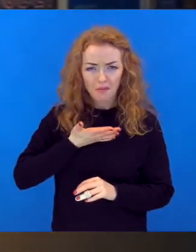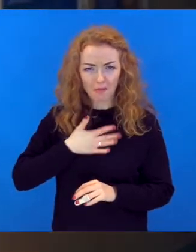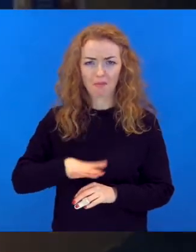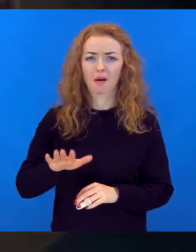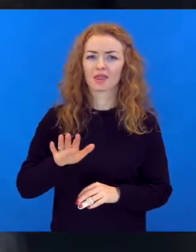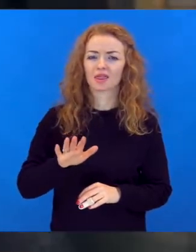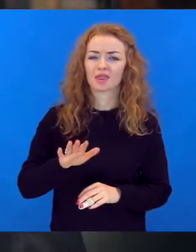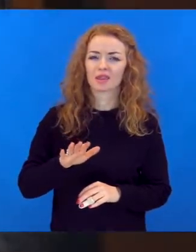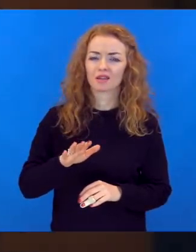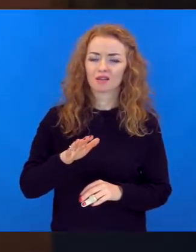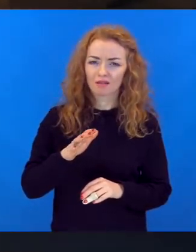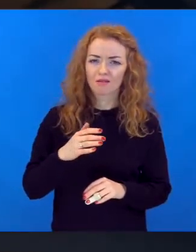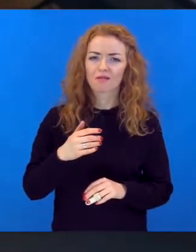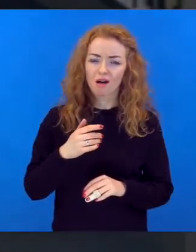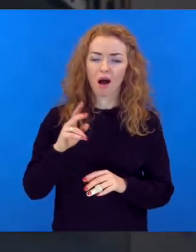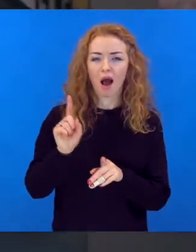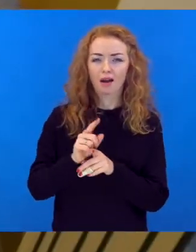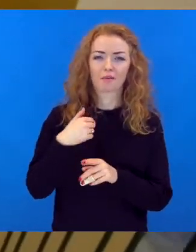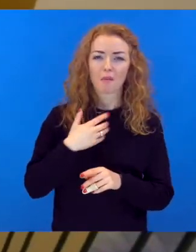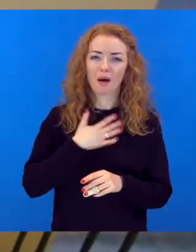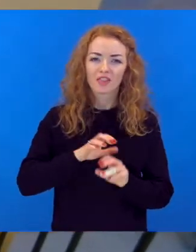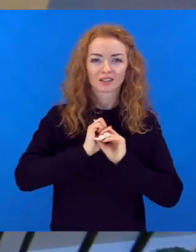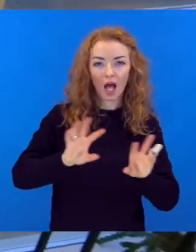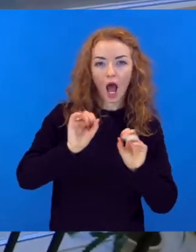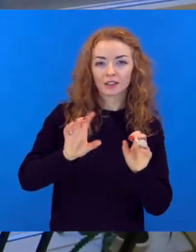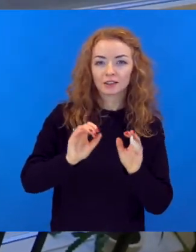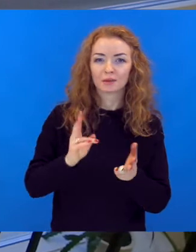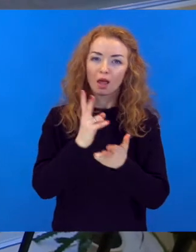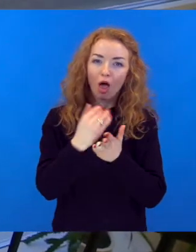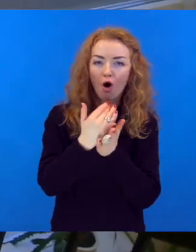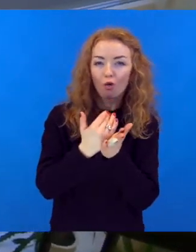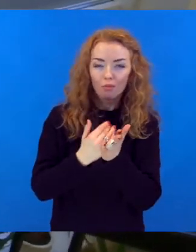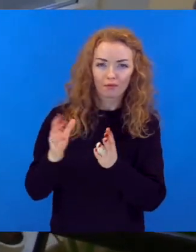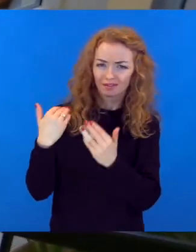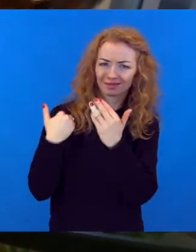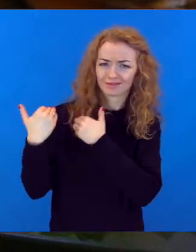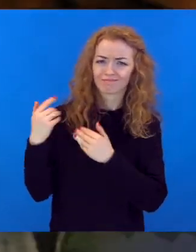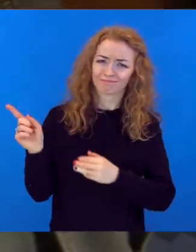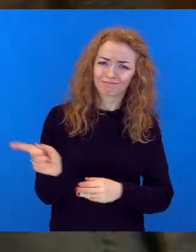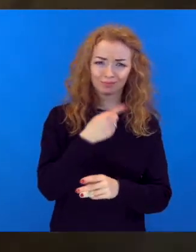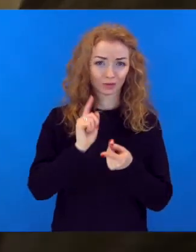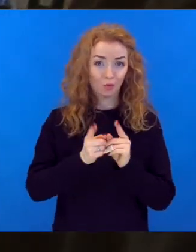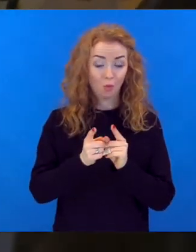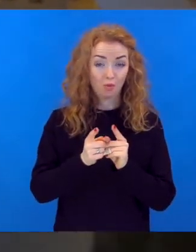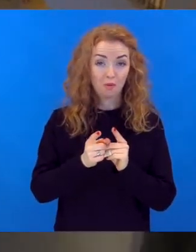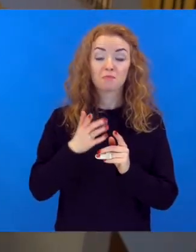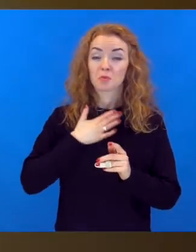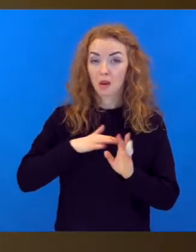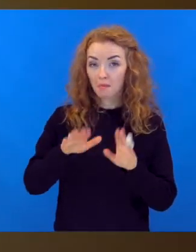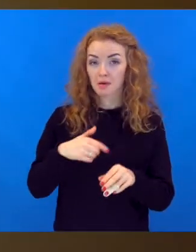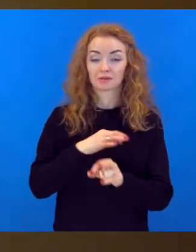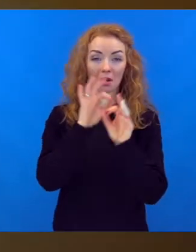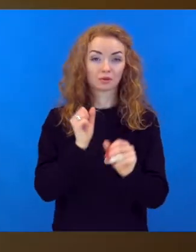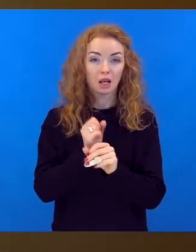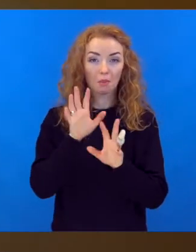noteikums, tev vajadzētu būt skolotājiem. Tad es sāku par to lēnām lēnām domāt. Kādu brīdi es strādāju konsultāciju